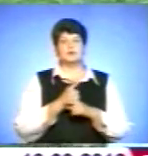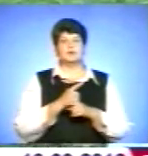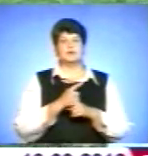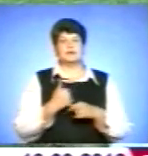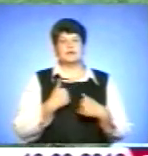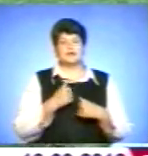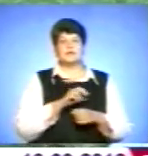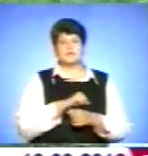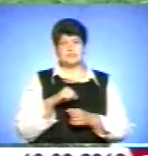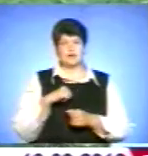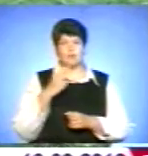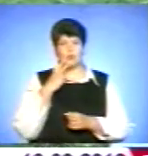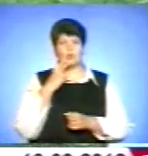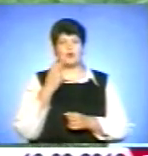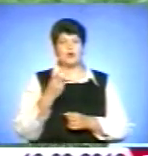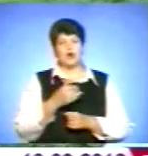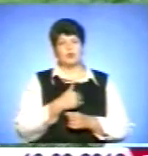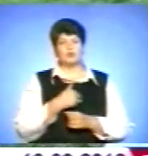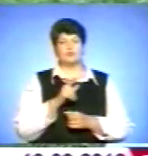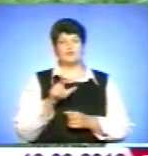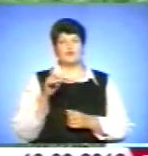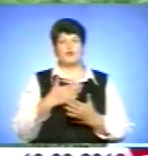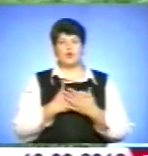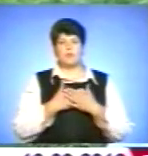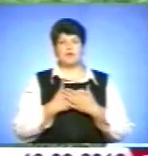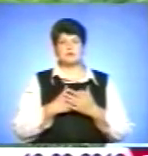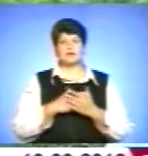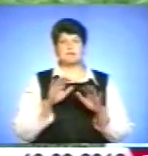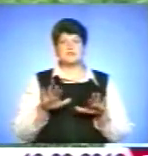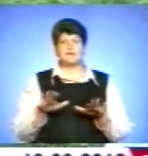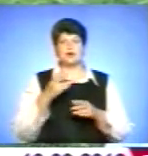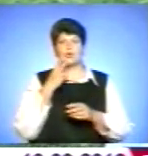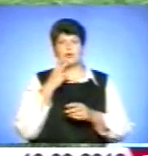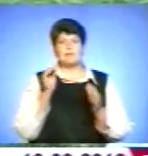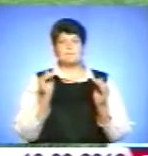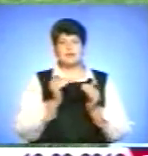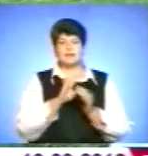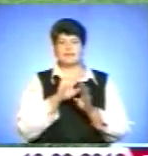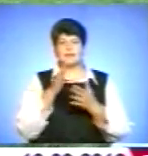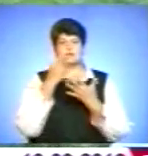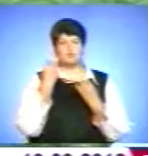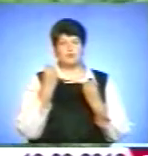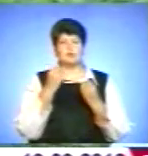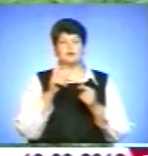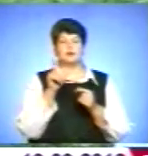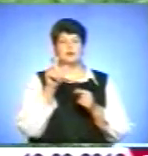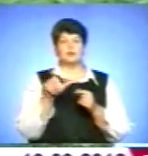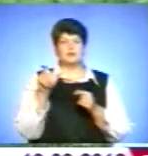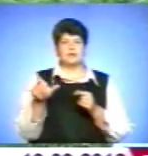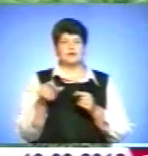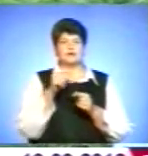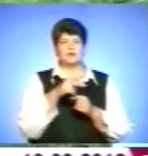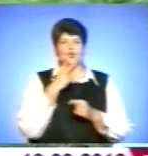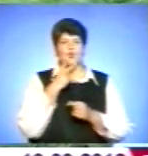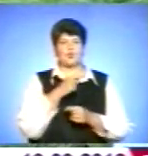Я сам куру, але хотів би, щоб в громадських місцях курили менше, але не забували, що там було б місце відведено для